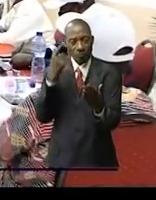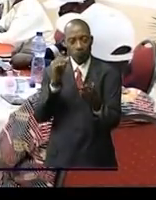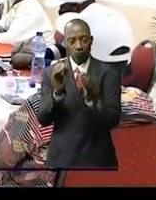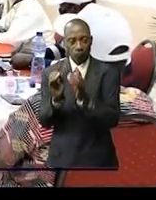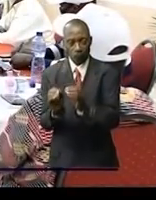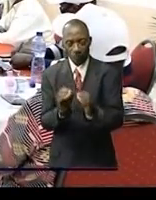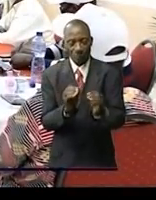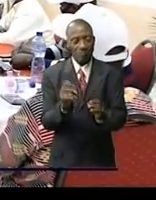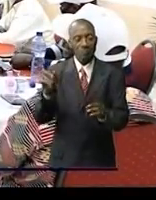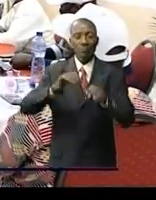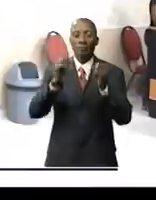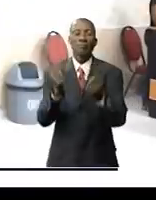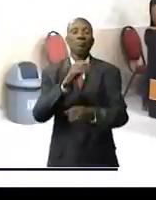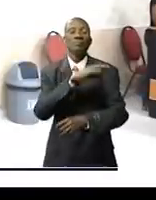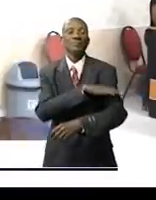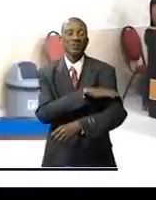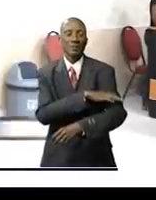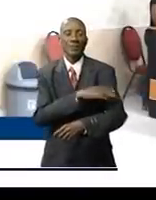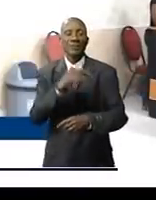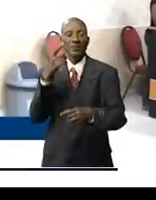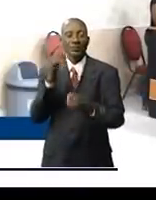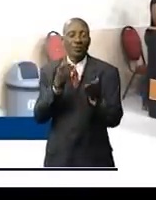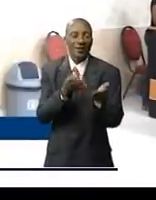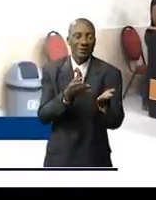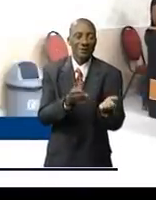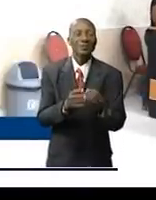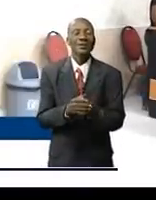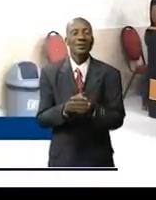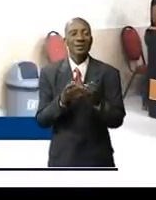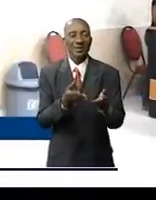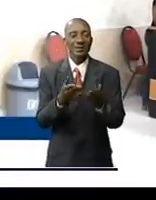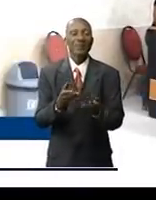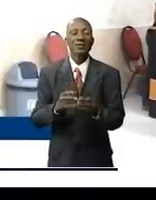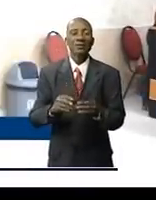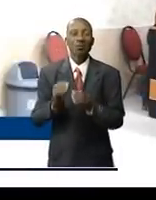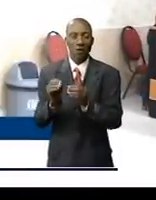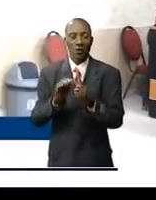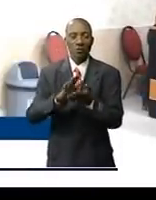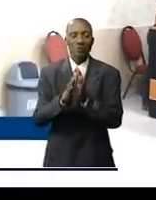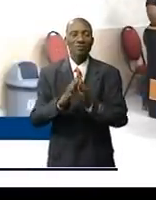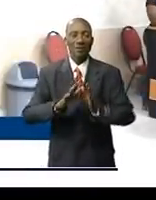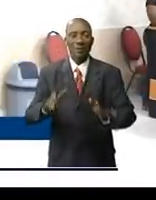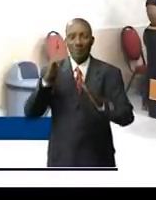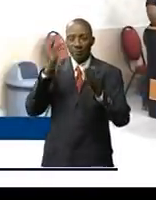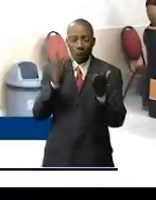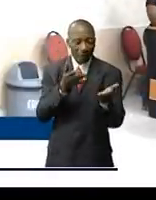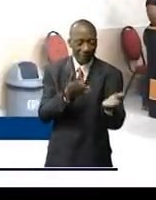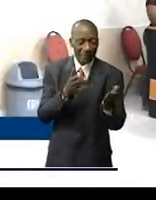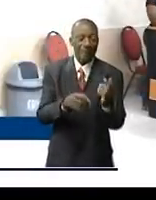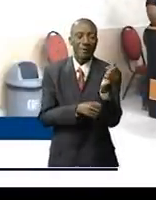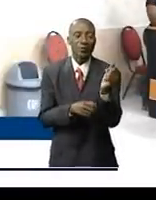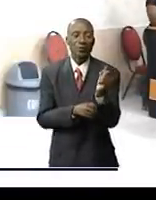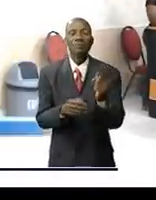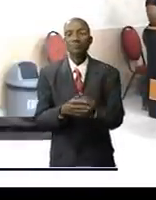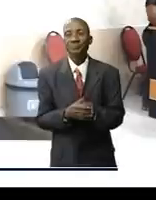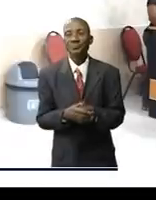civile du secteur de la santé nous qui venons des provinces nous sommes maintenant capables de faire ces travaux au niveau de nos provinces et dès que nous retournons nous allons faire